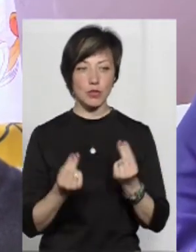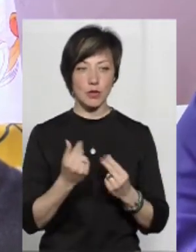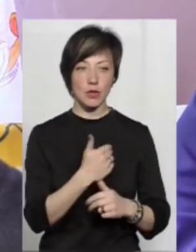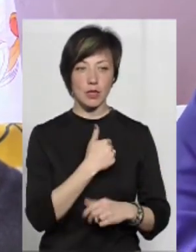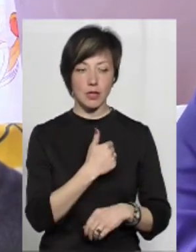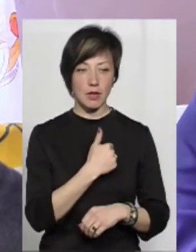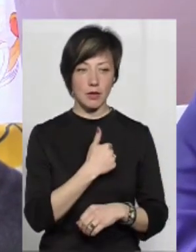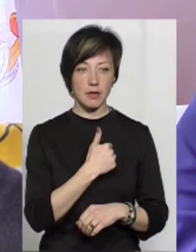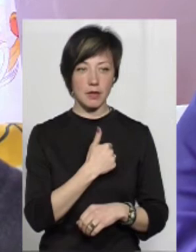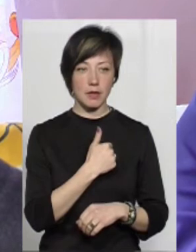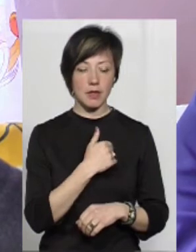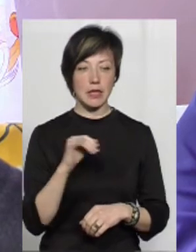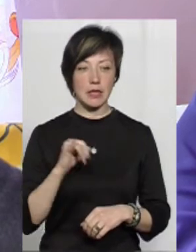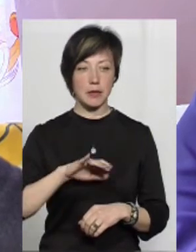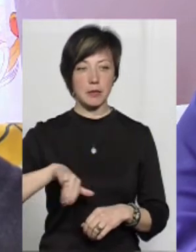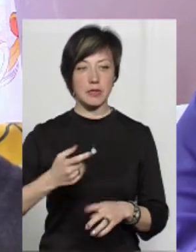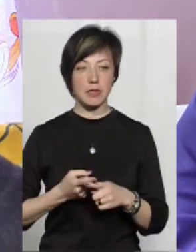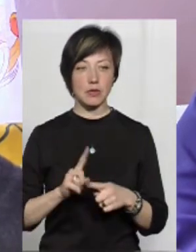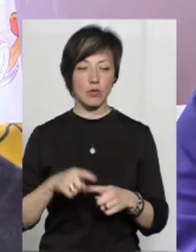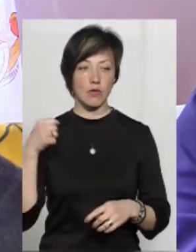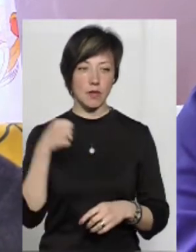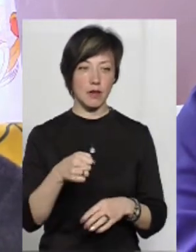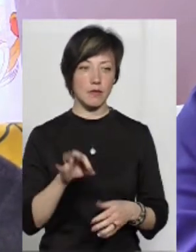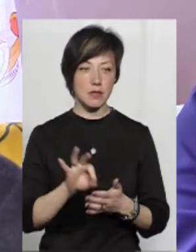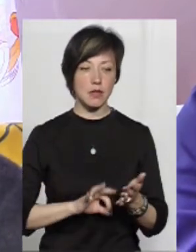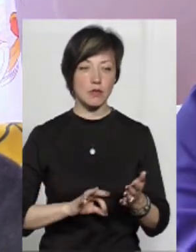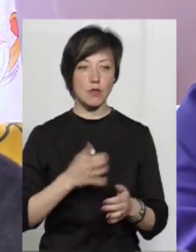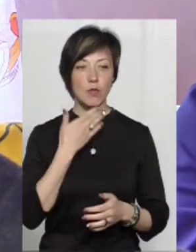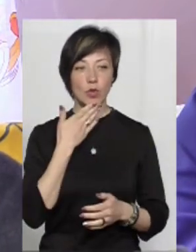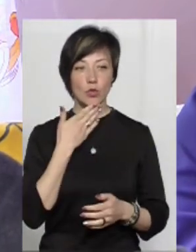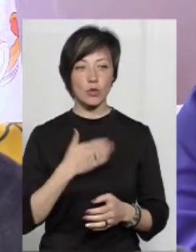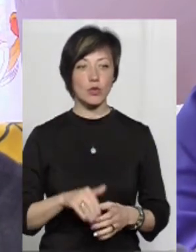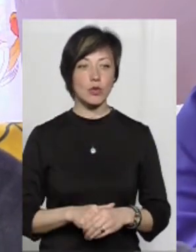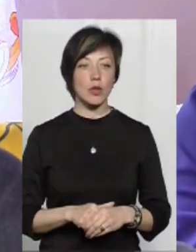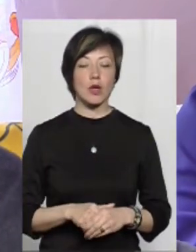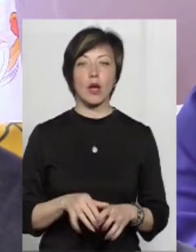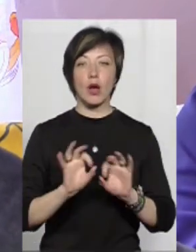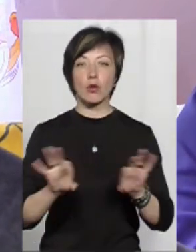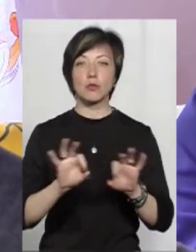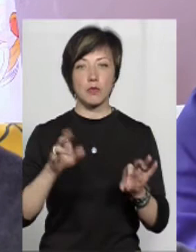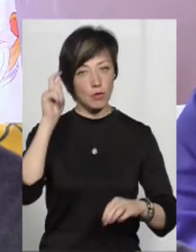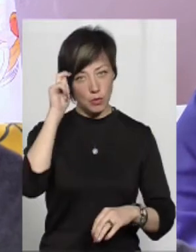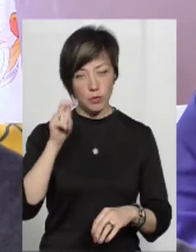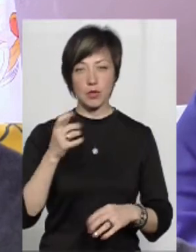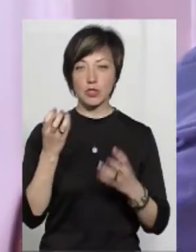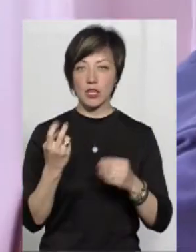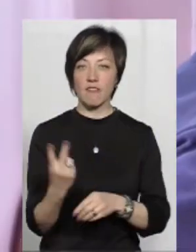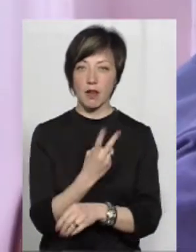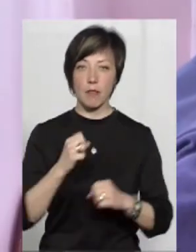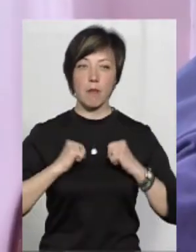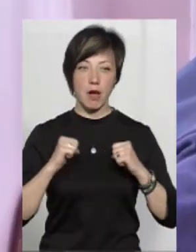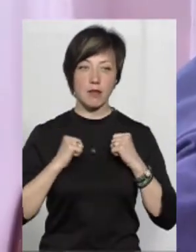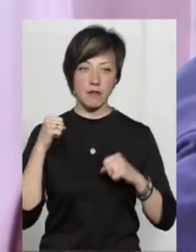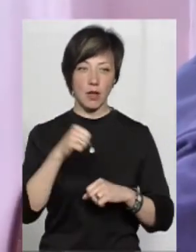хотіла. І після цього він його вдарив одразу в бороду. Як розповів Мілад Масуді, чоловік ще двічі намагався